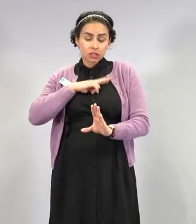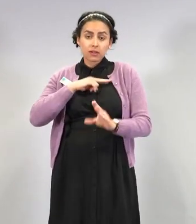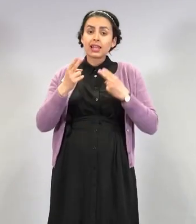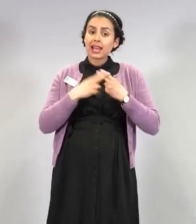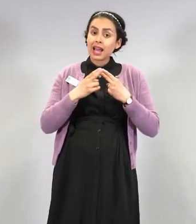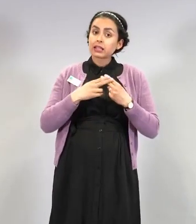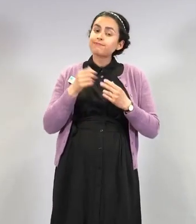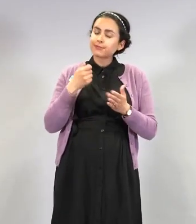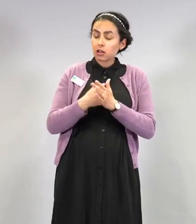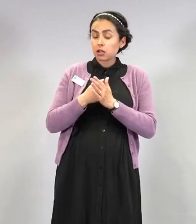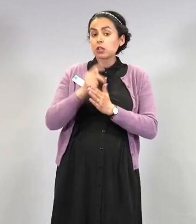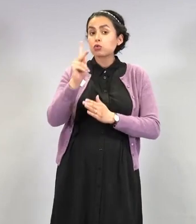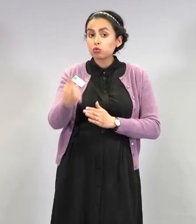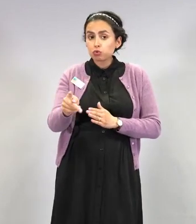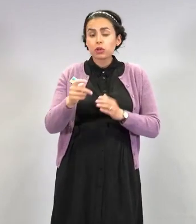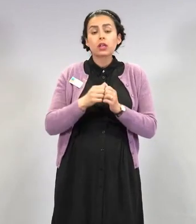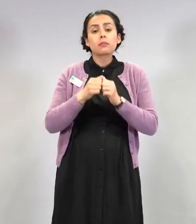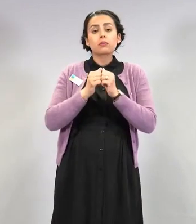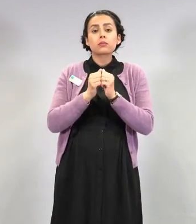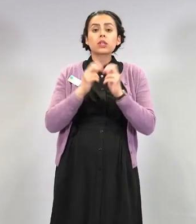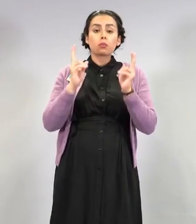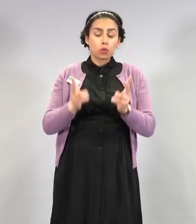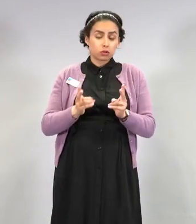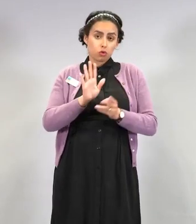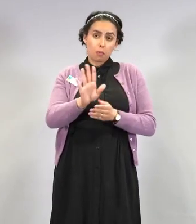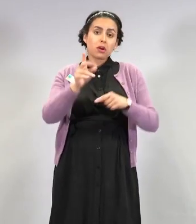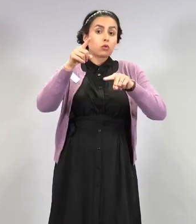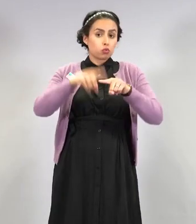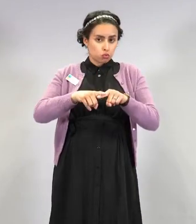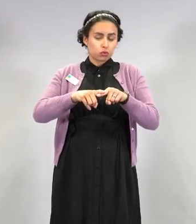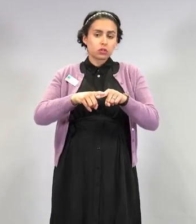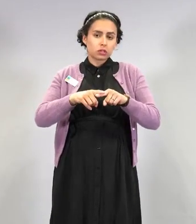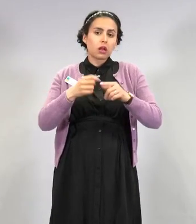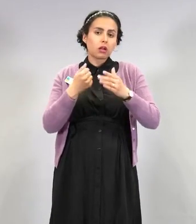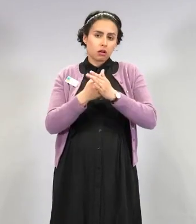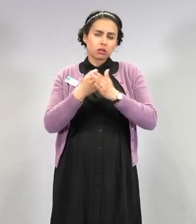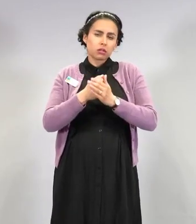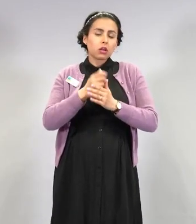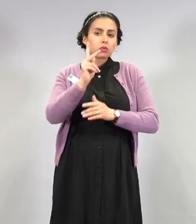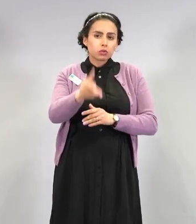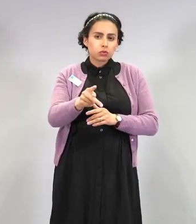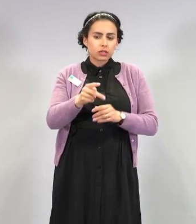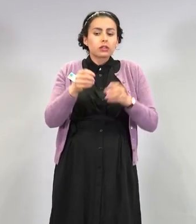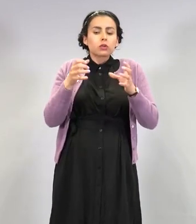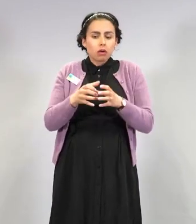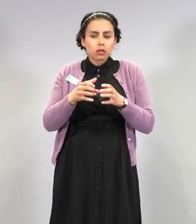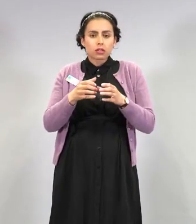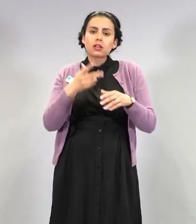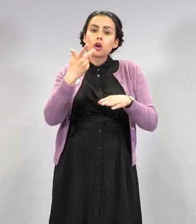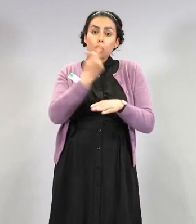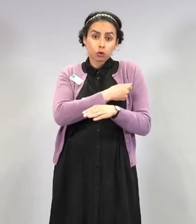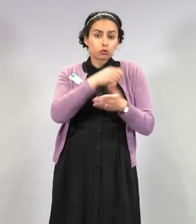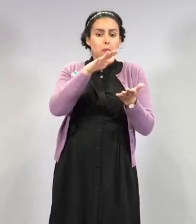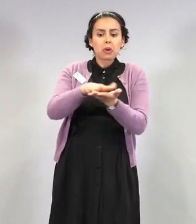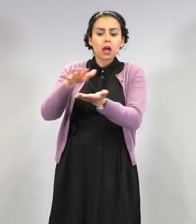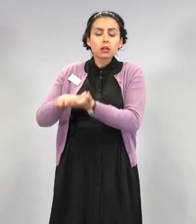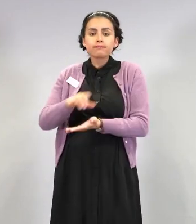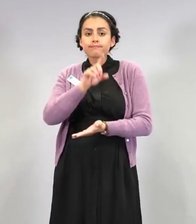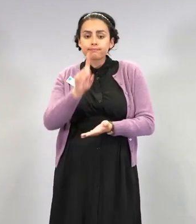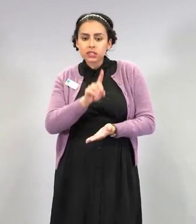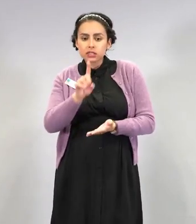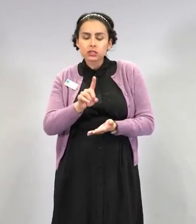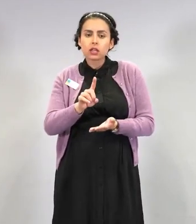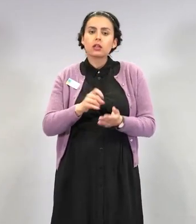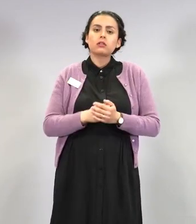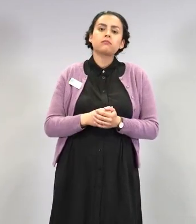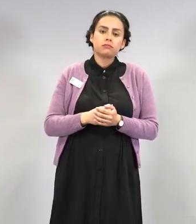omasta kunnasta voi kysyä tietoa konkreettisista rokotuspaikoista ja siitä, mistä rokotteen voi